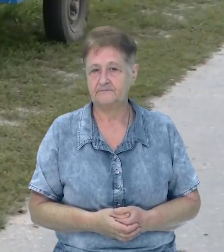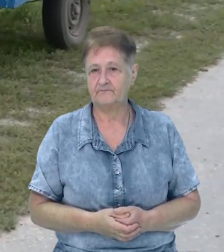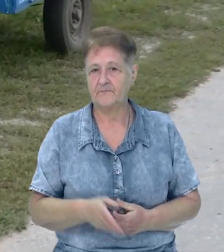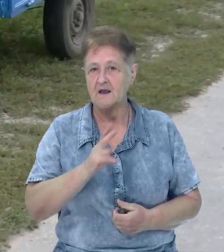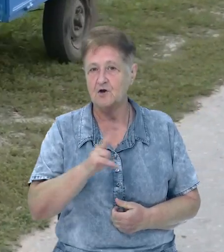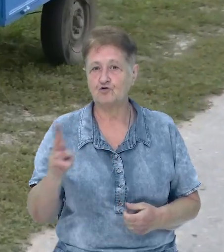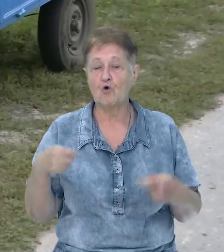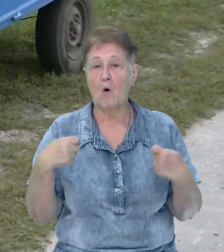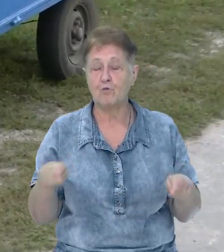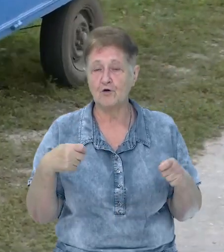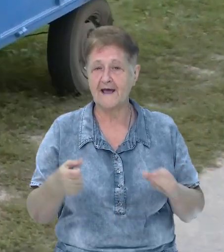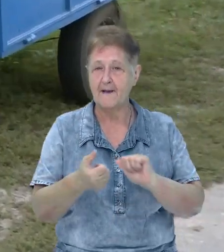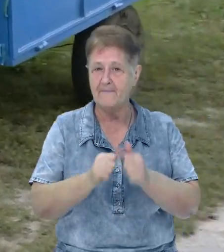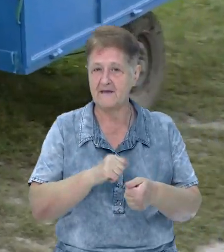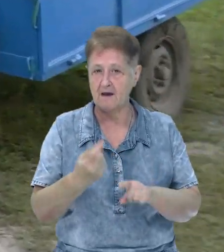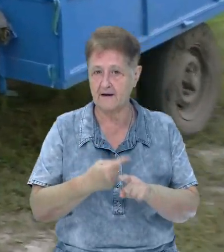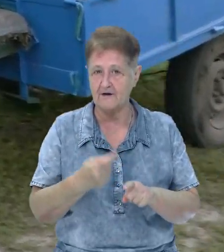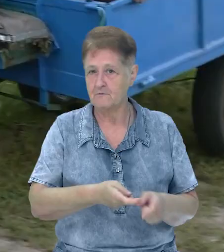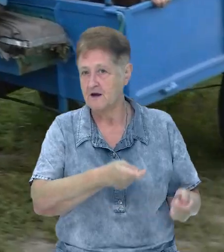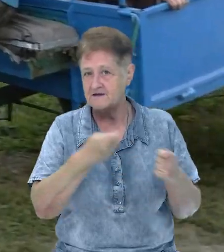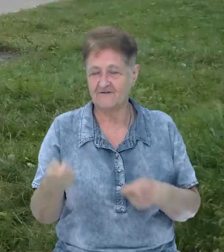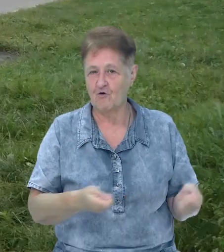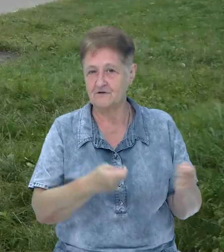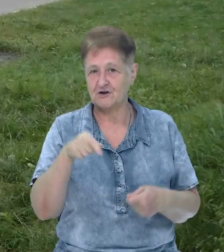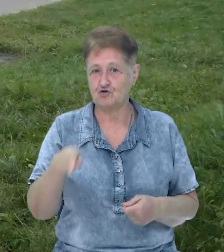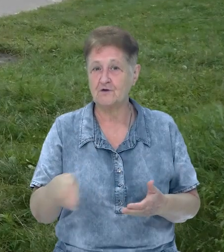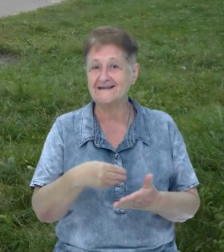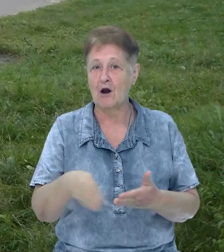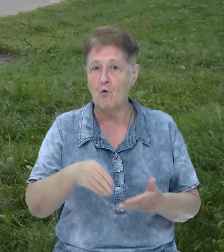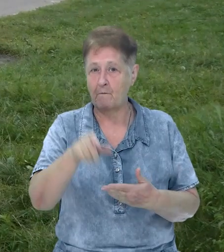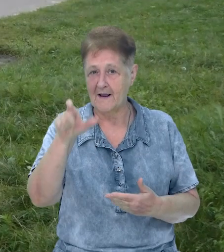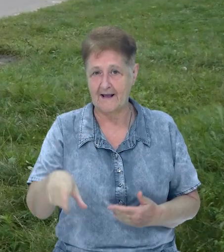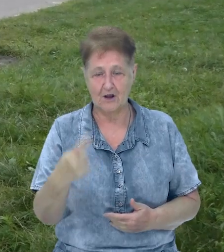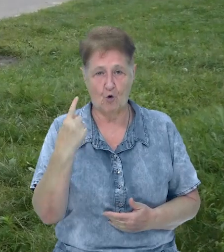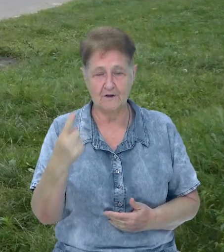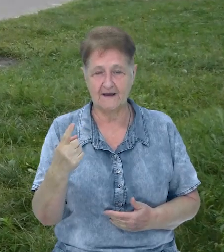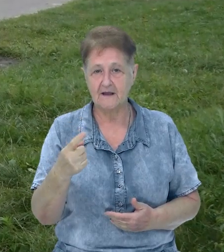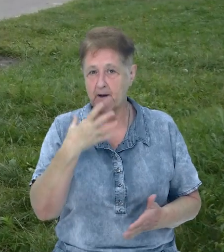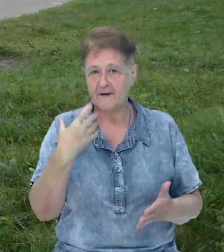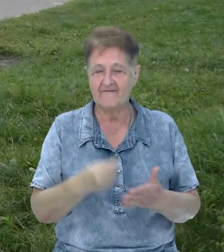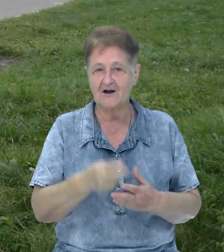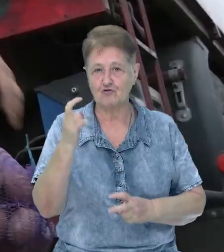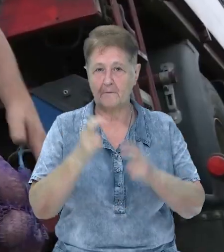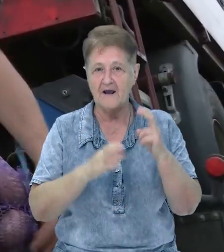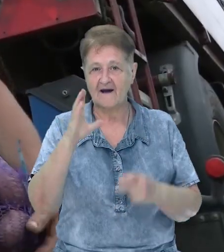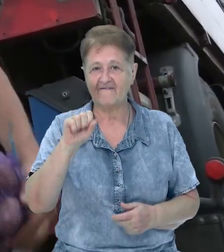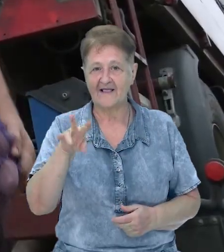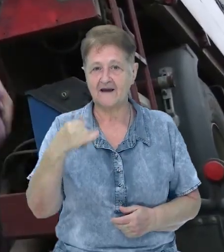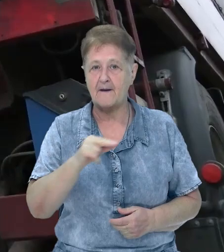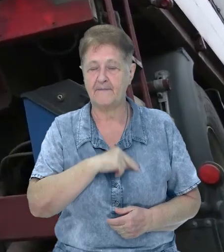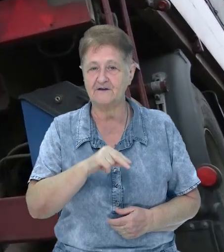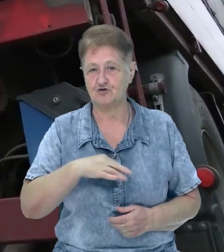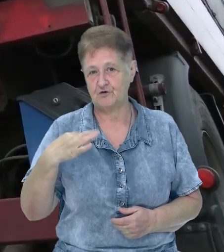Хто продає і обмінює картоплю – звозять її сюди. Закупівельник на село один – приватний підприємець Валерій. Чоловік